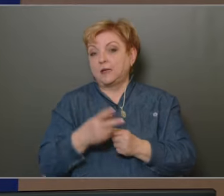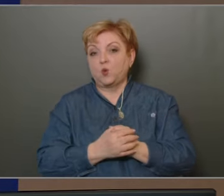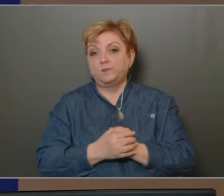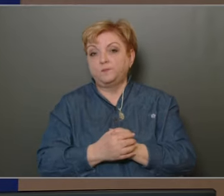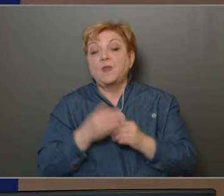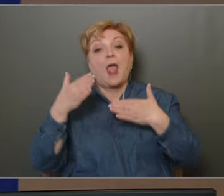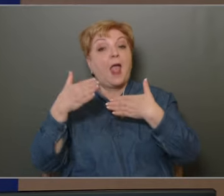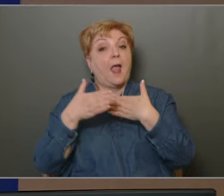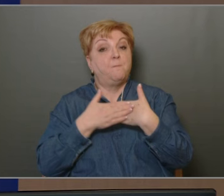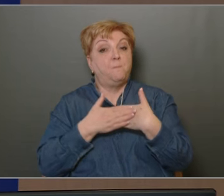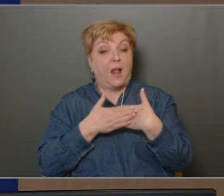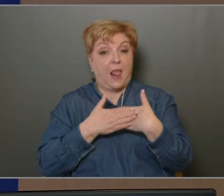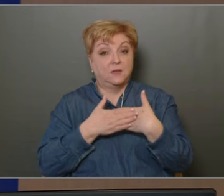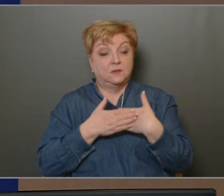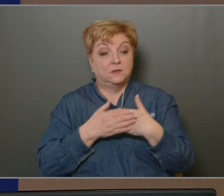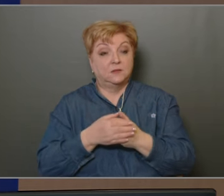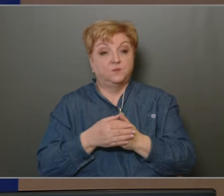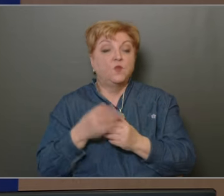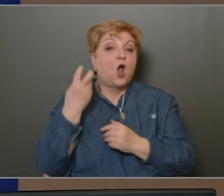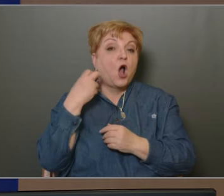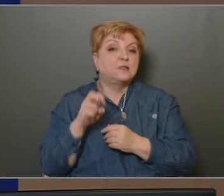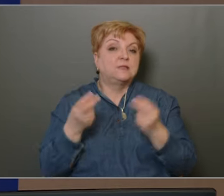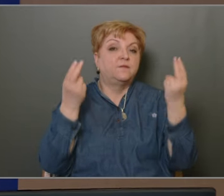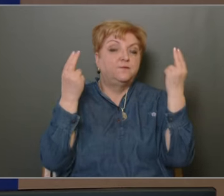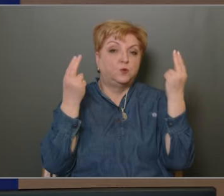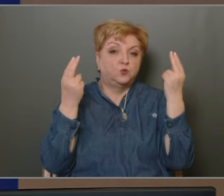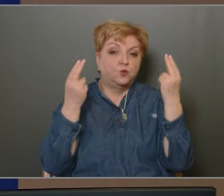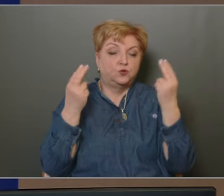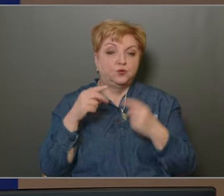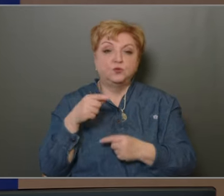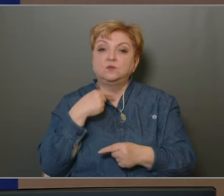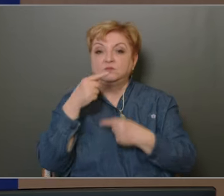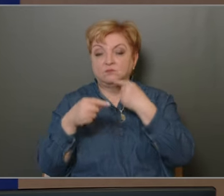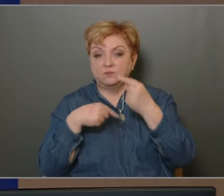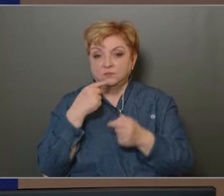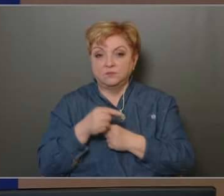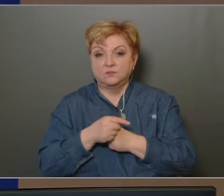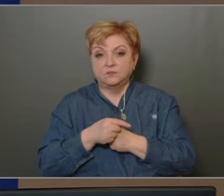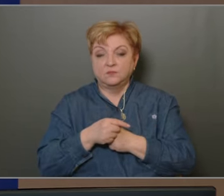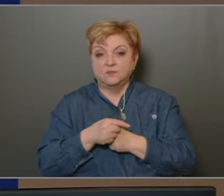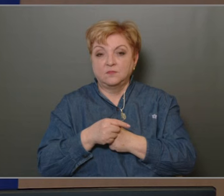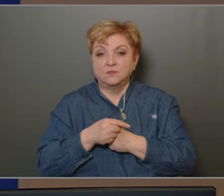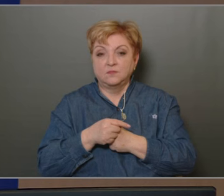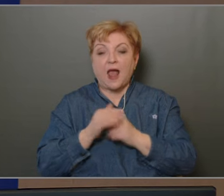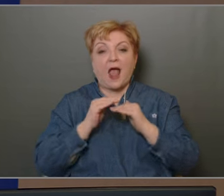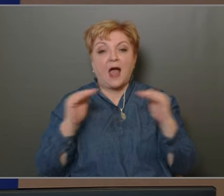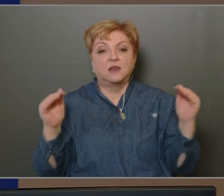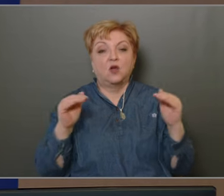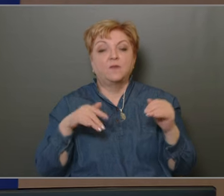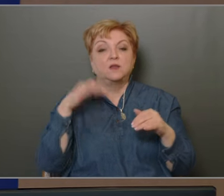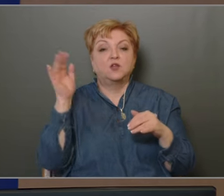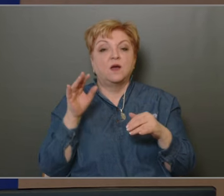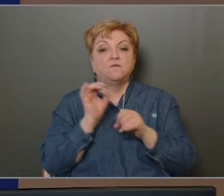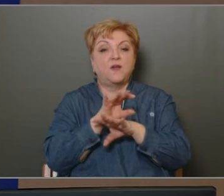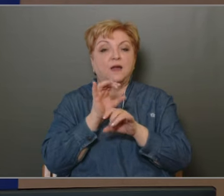Emellett azt hiszem, hogy a nagyon fontos és az ki lehet jelenteni, hogy az átlagnál nagyobb fertőzött